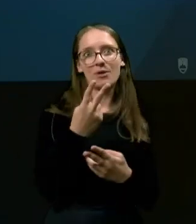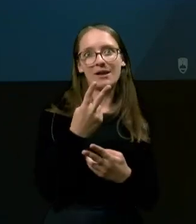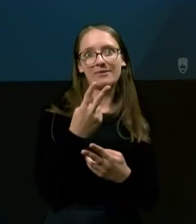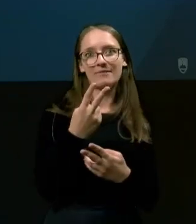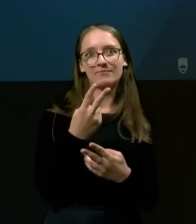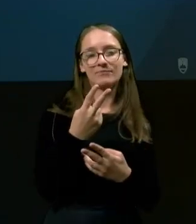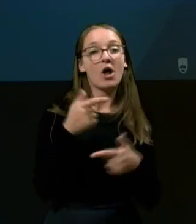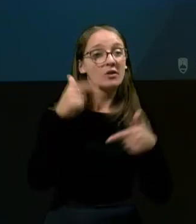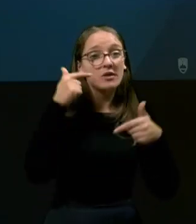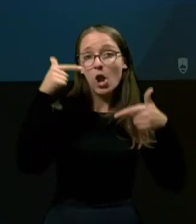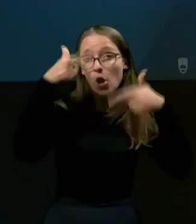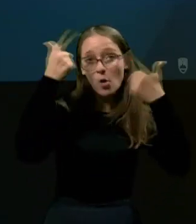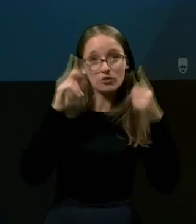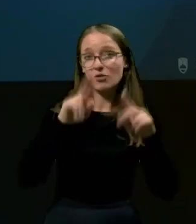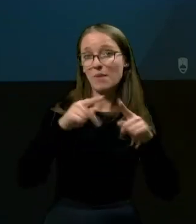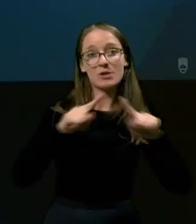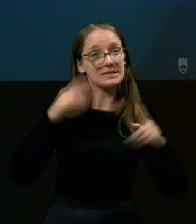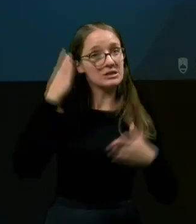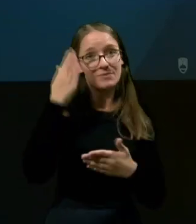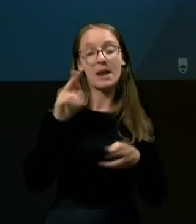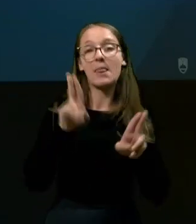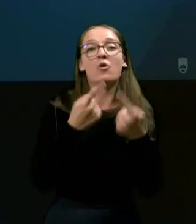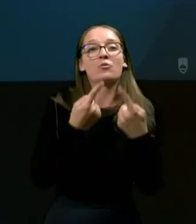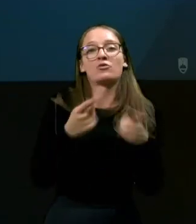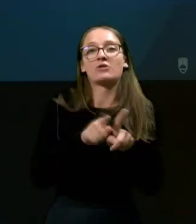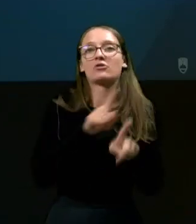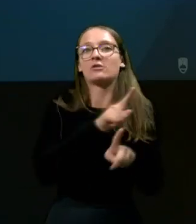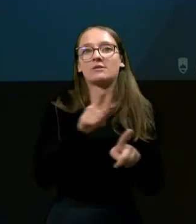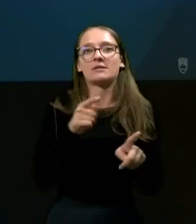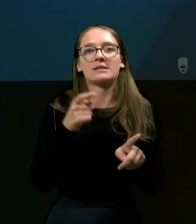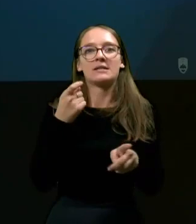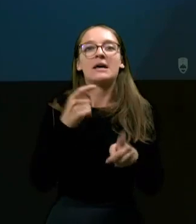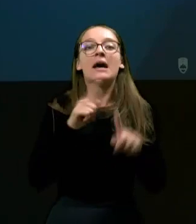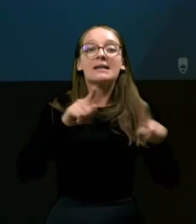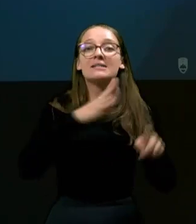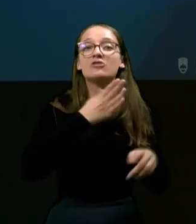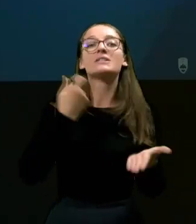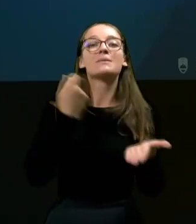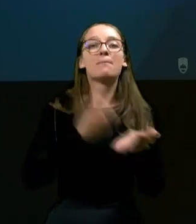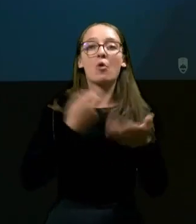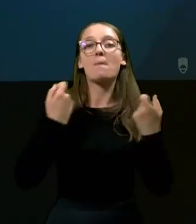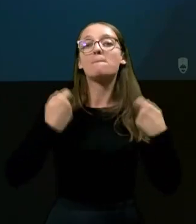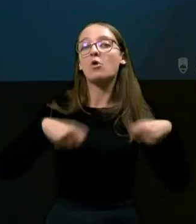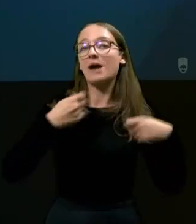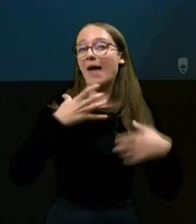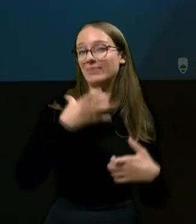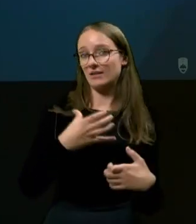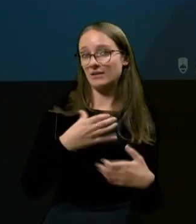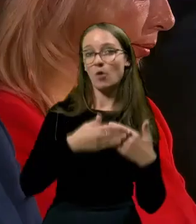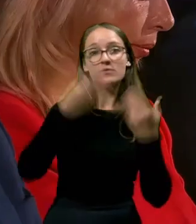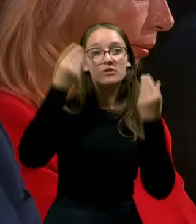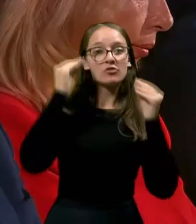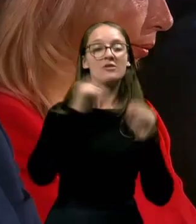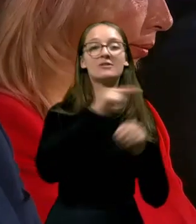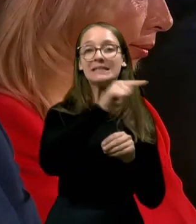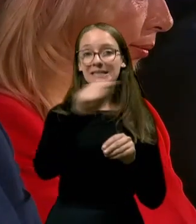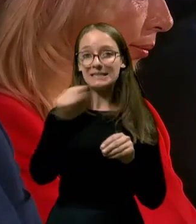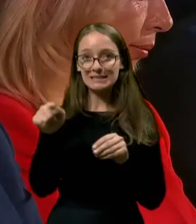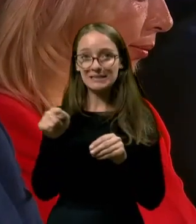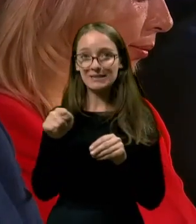Pa logično, jih imamo. To ne more biti drugače, ako da bi ne bi imeli različne. Sej različnost nas dejansko obohati. Pak spošljivost kot tisti